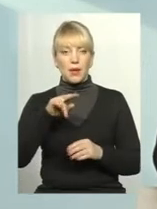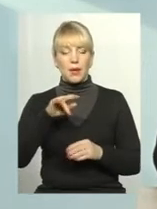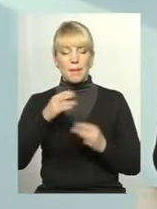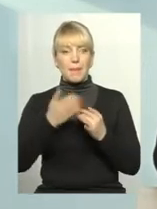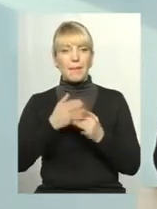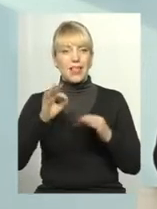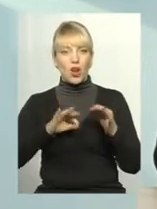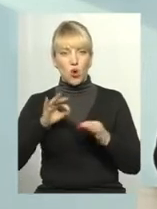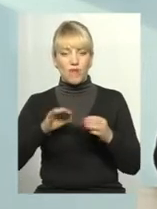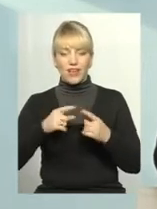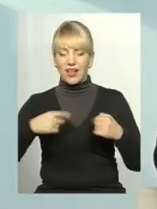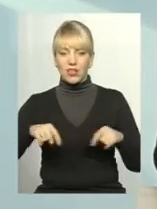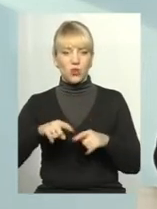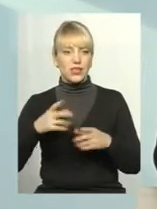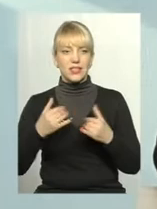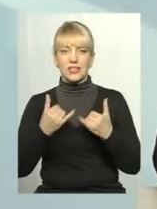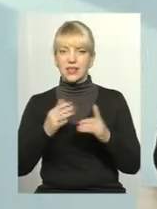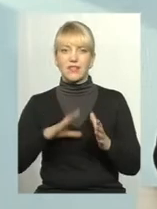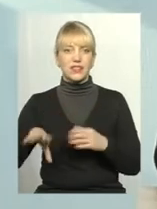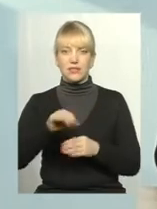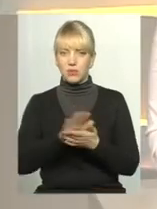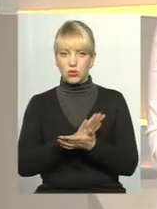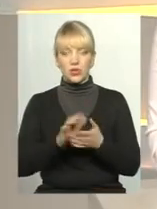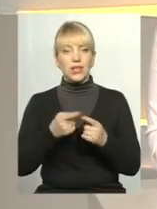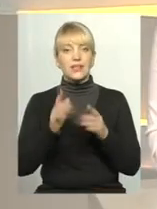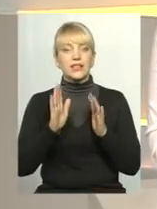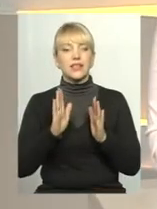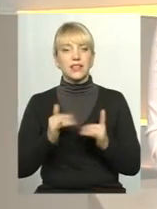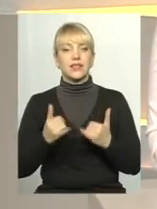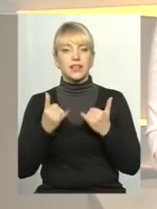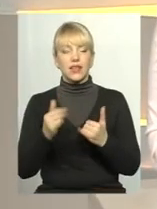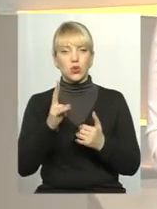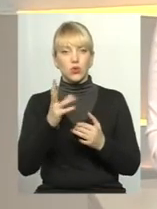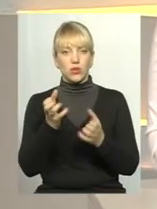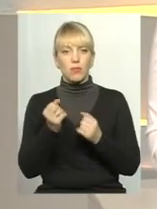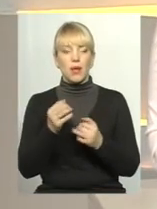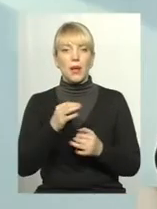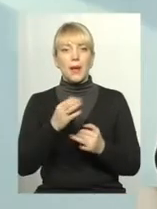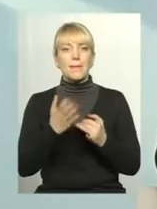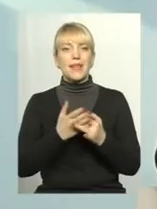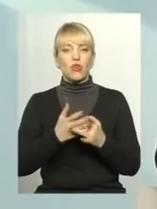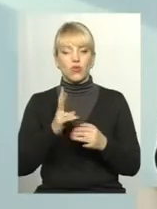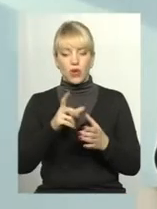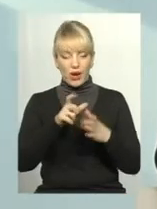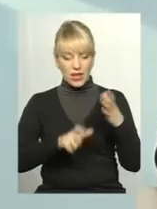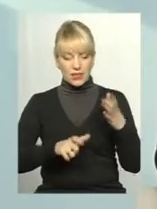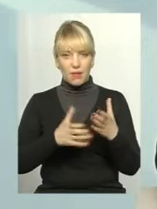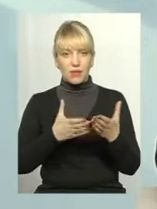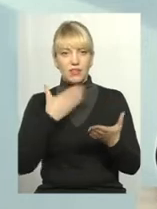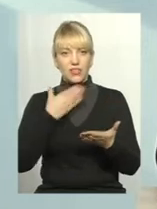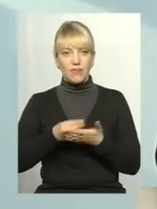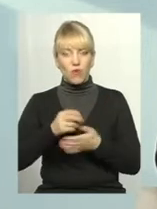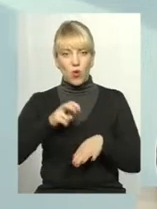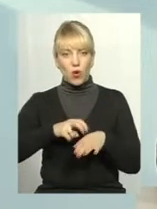це не для всіх безкоштовні ліки. Це пільгові категорії населення отримують рецепт від свого лікаря і